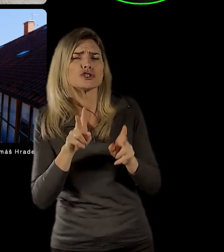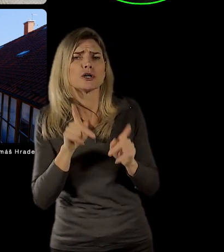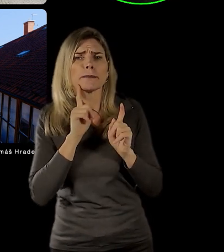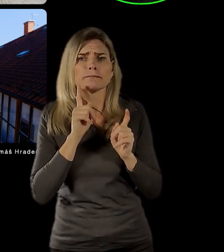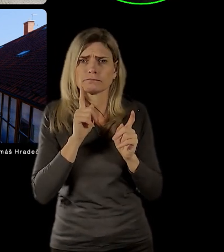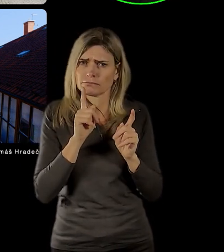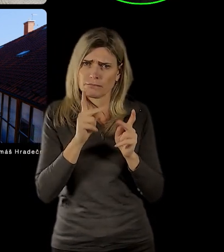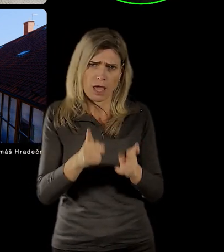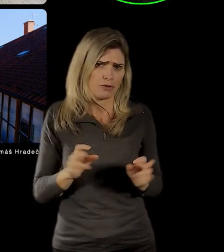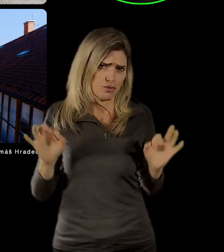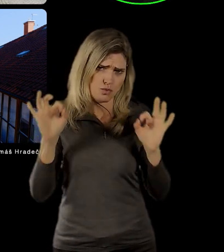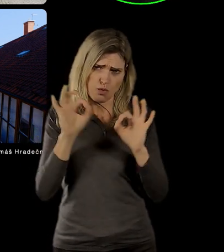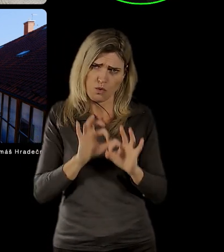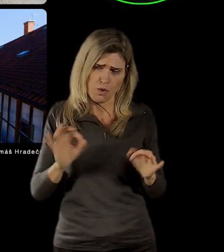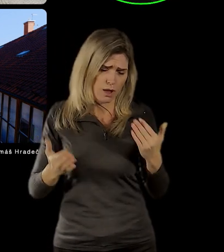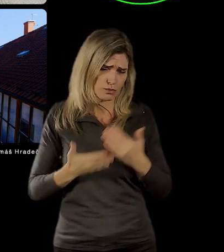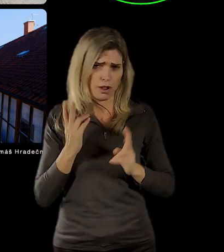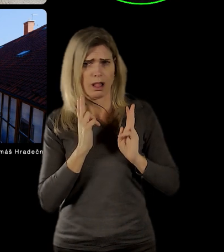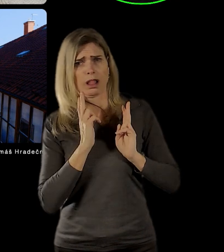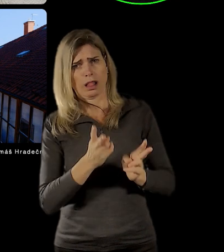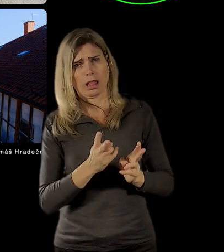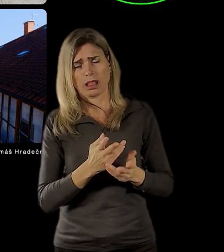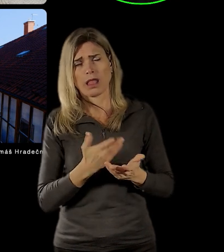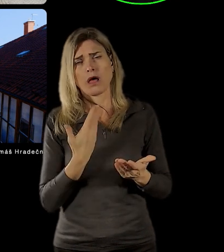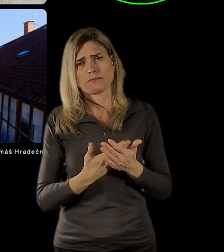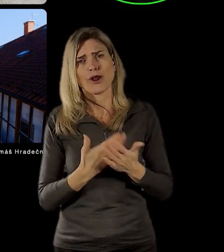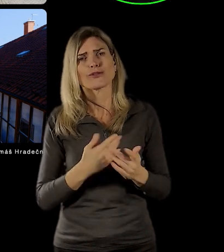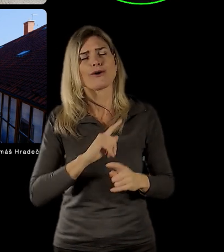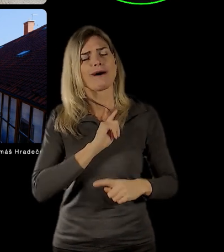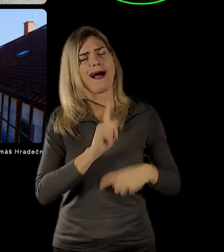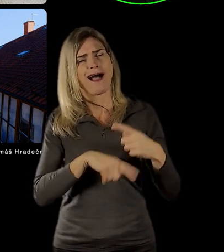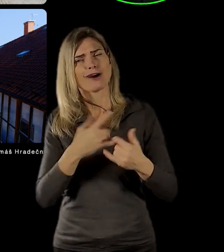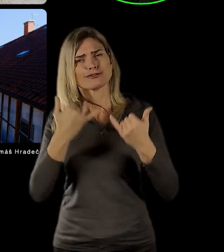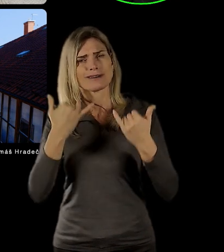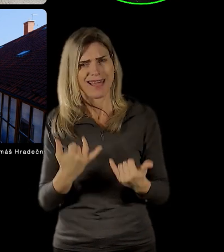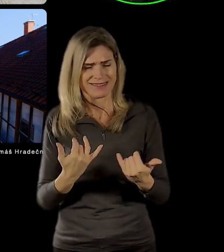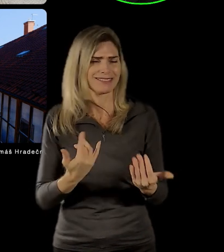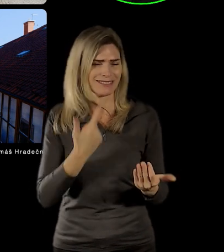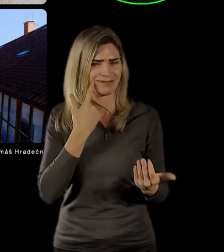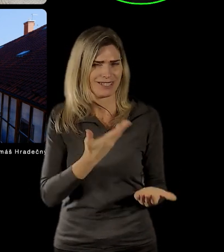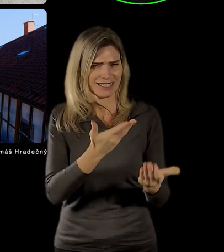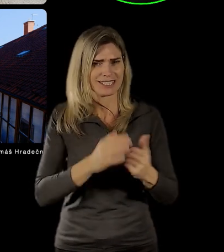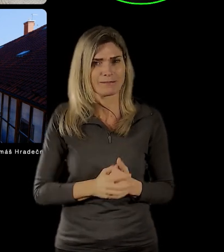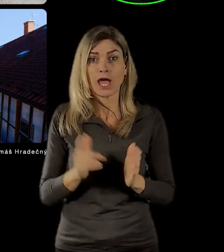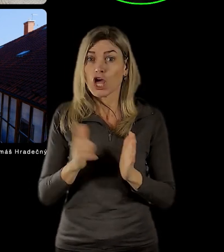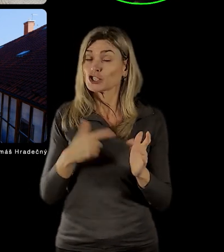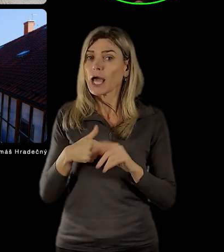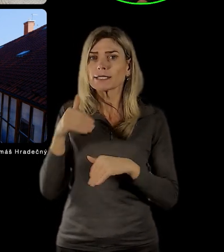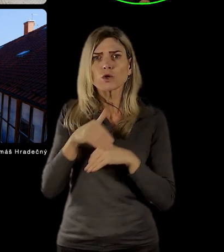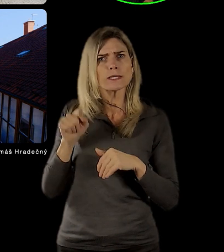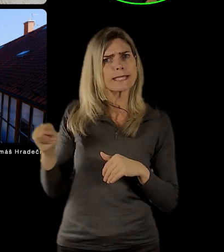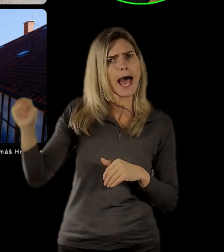nakloněno a proto ho známe z filmů zahraničních produkcí, ať už